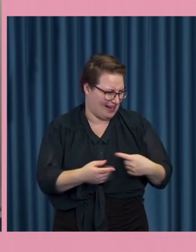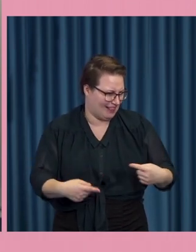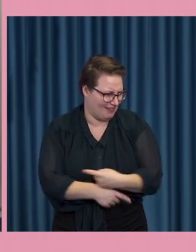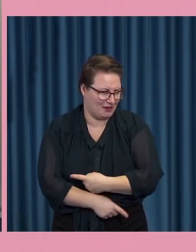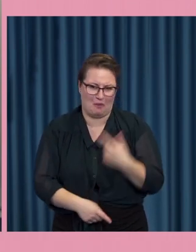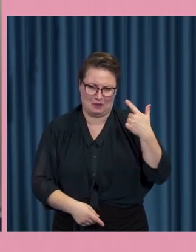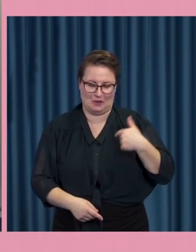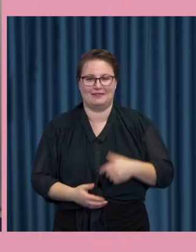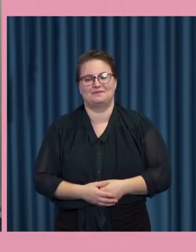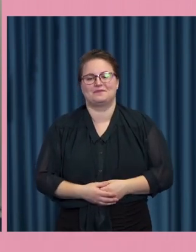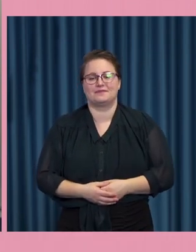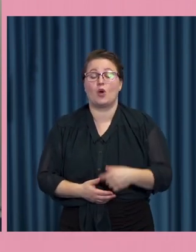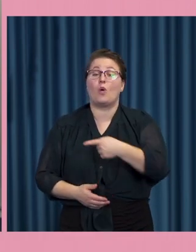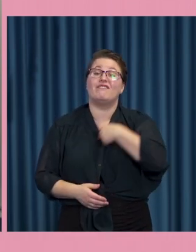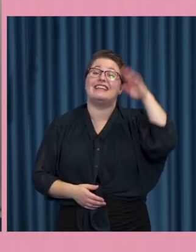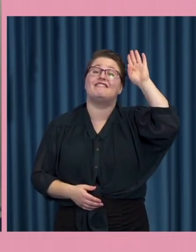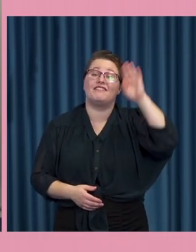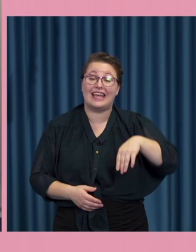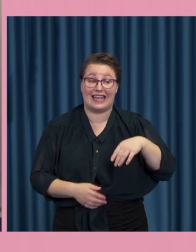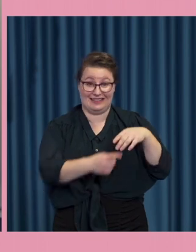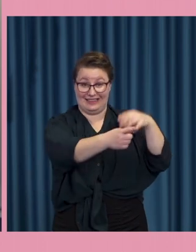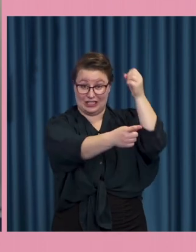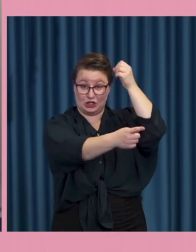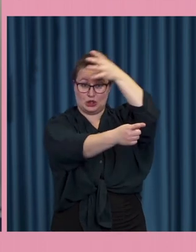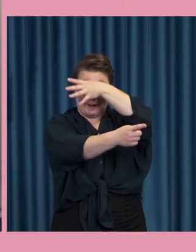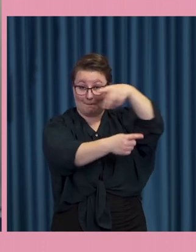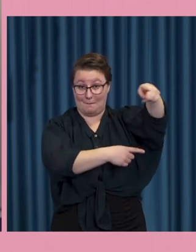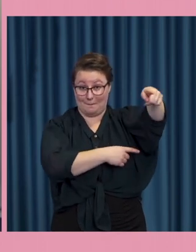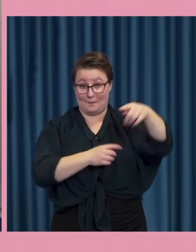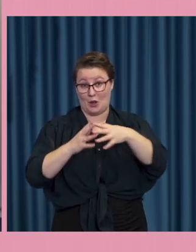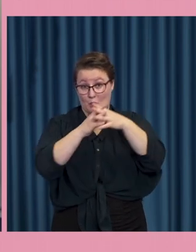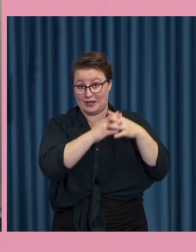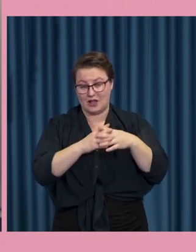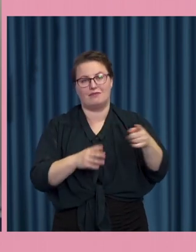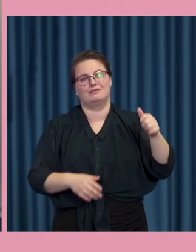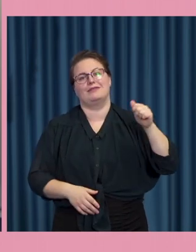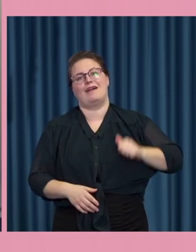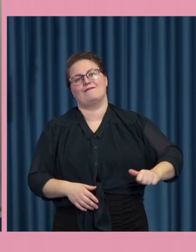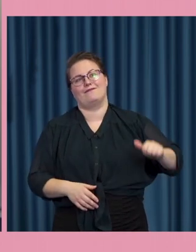Och vi vet ju som jag sa om Trump som ju använder